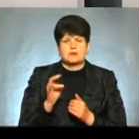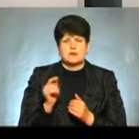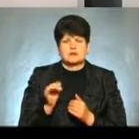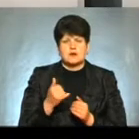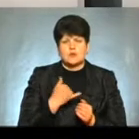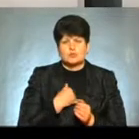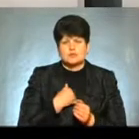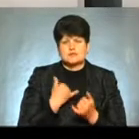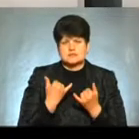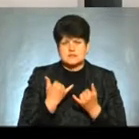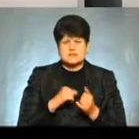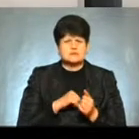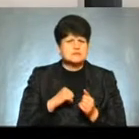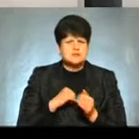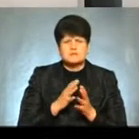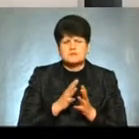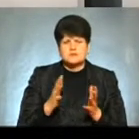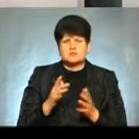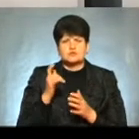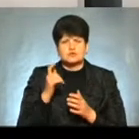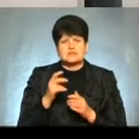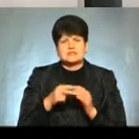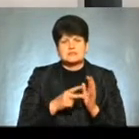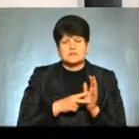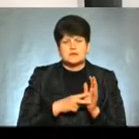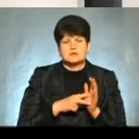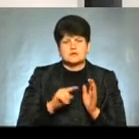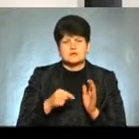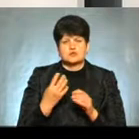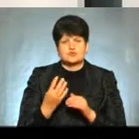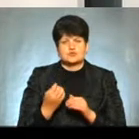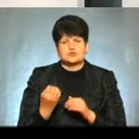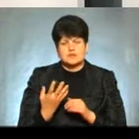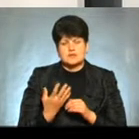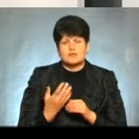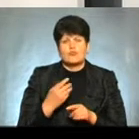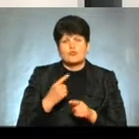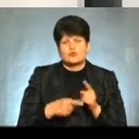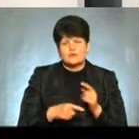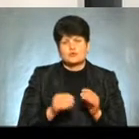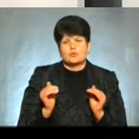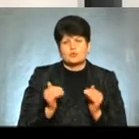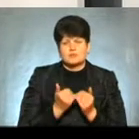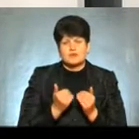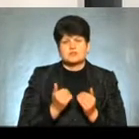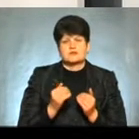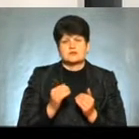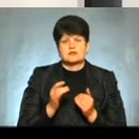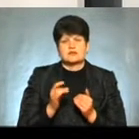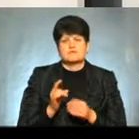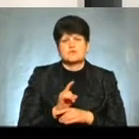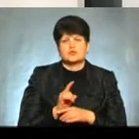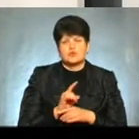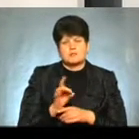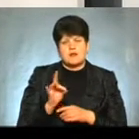зараз, навіть найвищий у червковість у нас всього 14 мікрорентгенів Тому половину менше від радіаційного, від норми